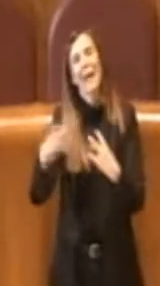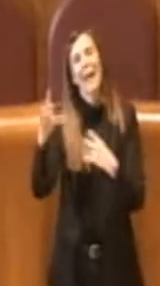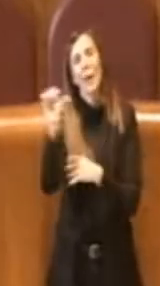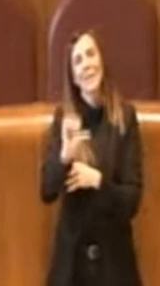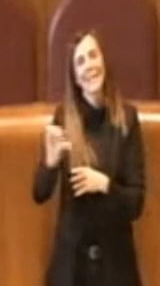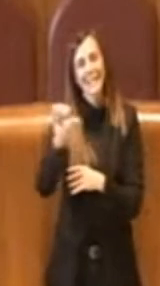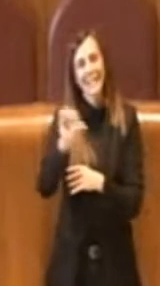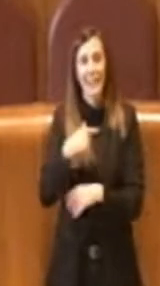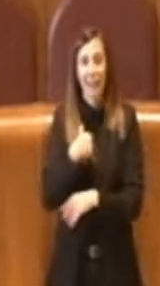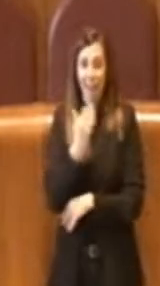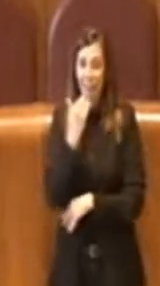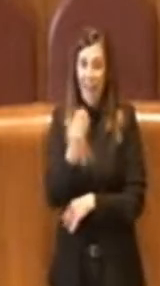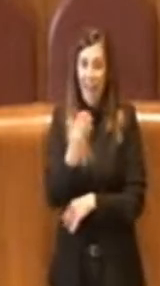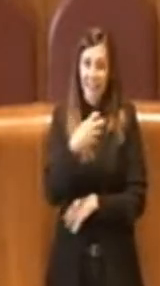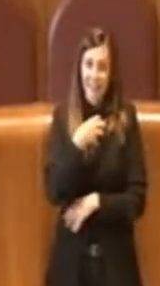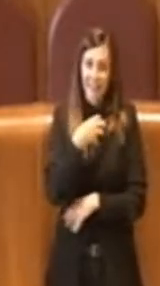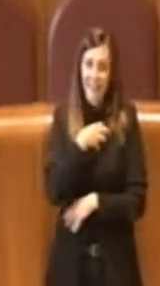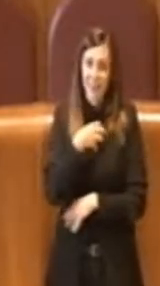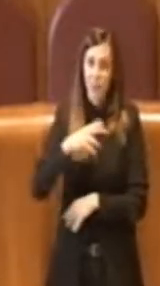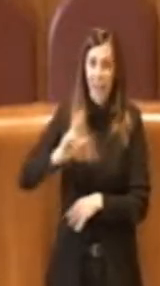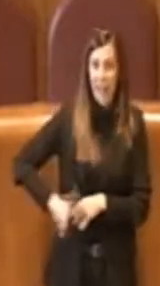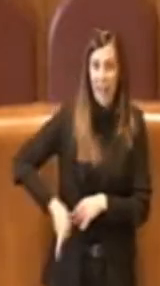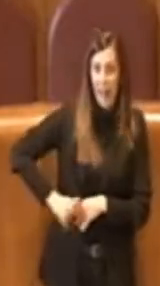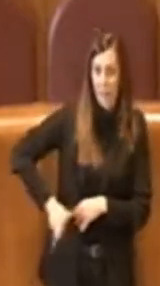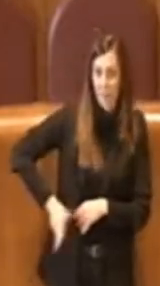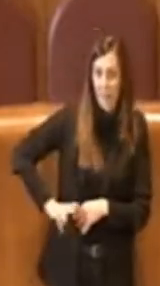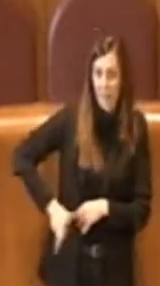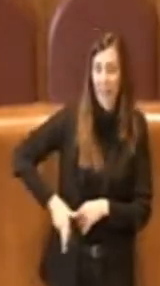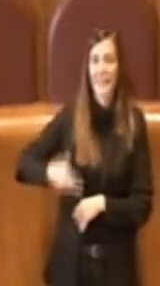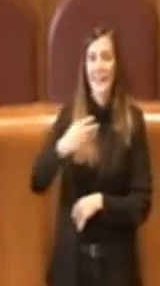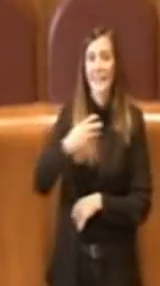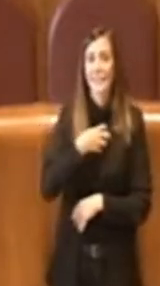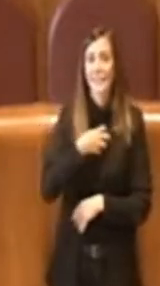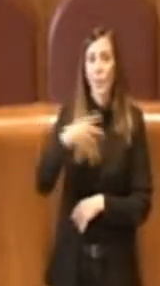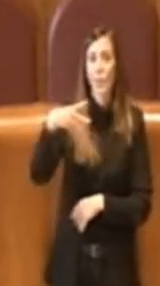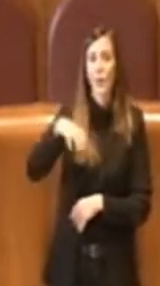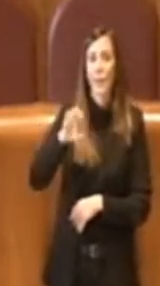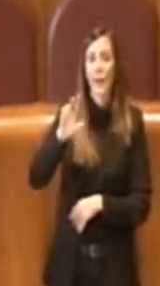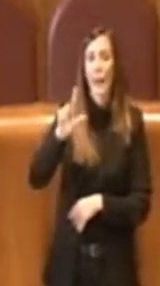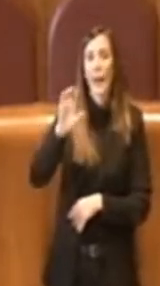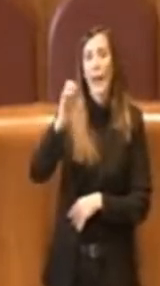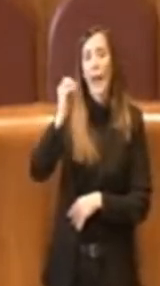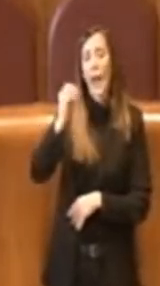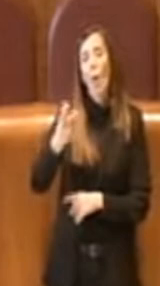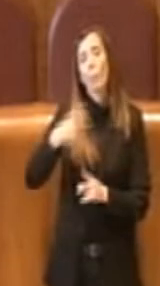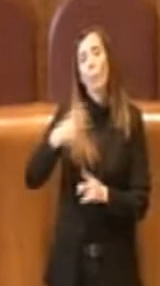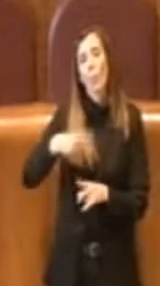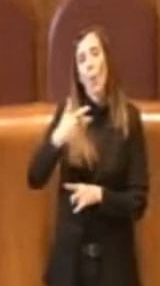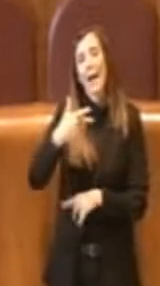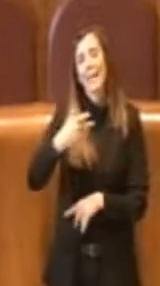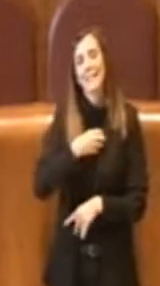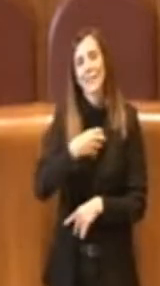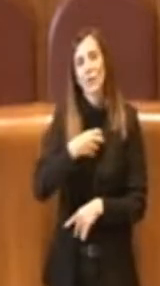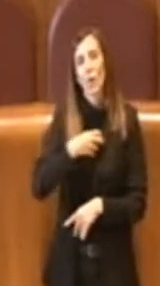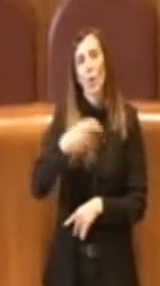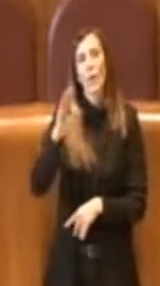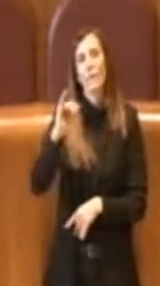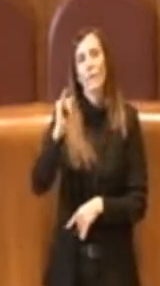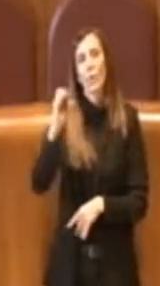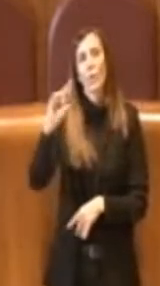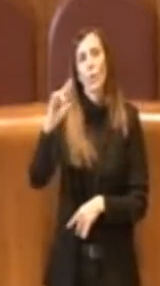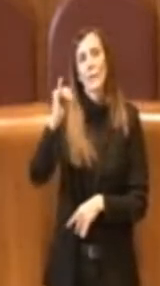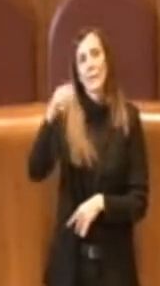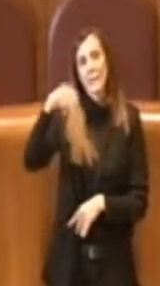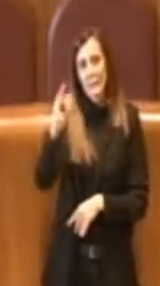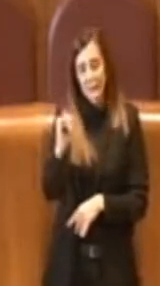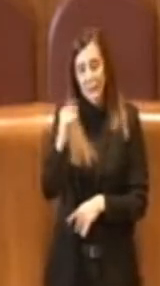l'assessore Calabrese, l'assessore Meleo e anche l'assessore Fiorini che insomma hanno lavorato